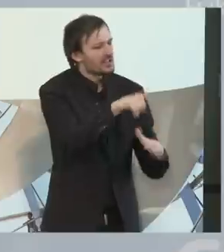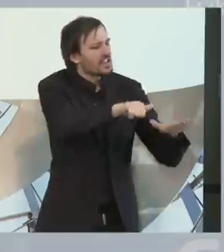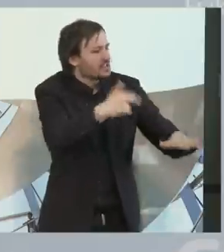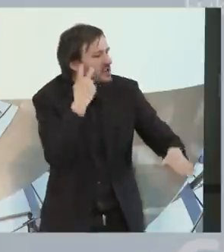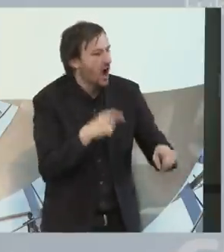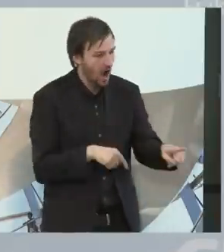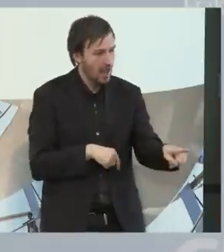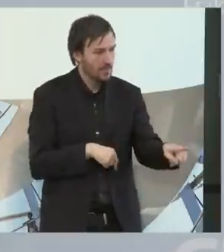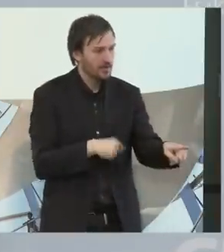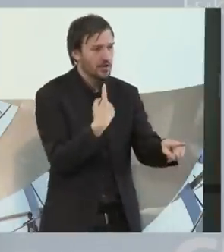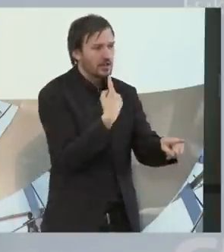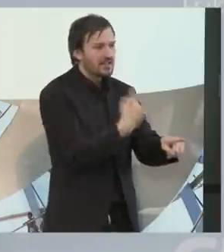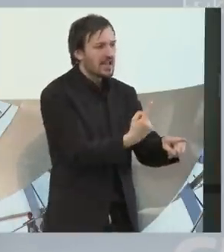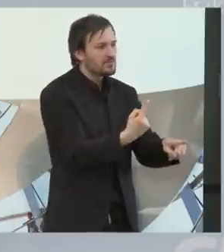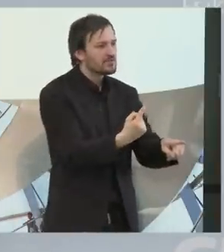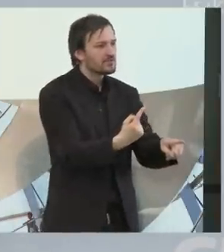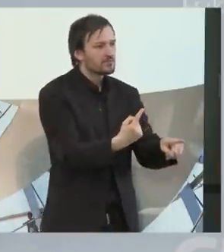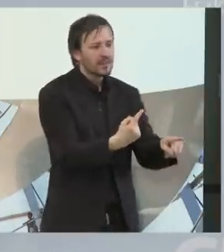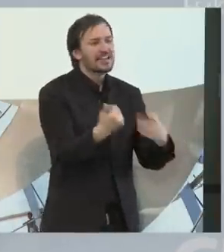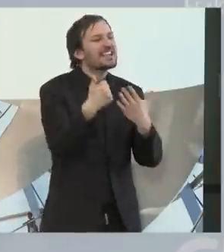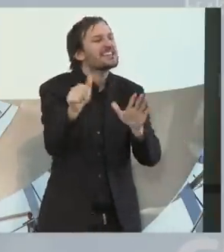hat er in seiner Kindheit noch in Schlafsälen gelegen.